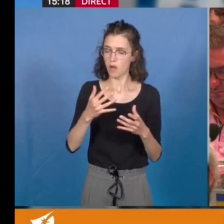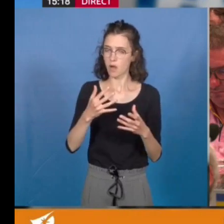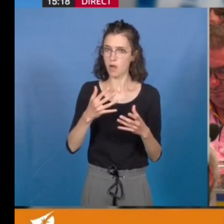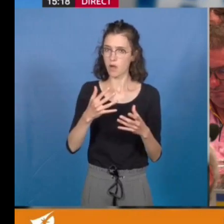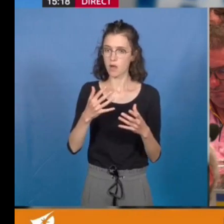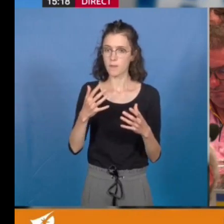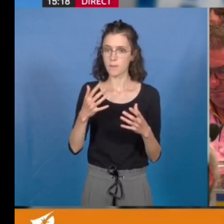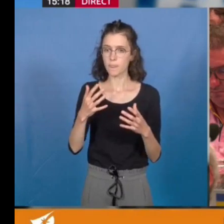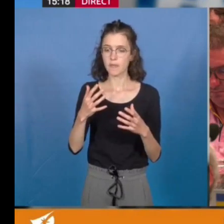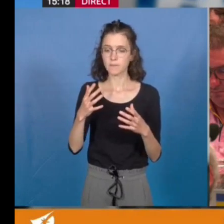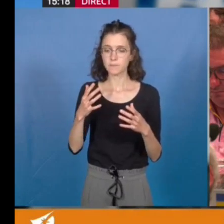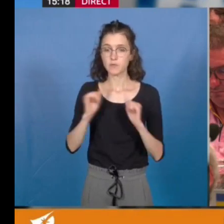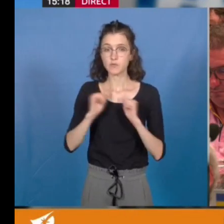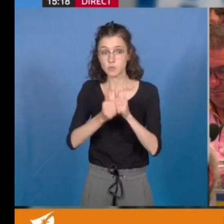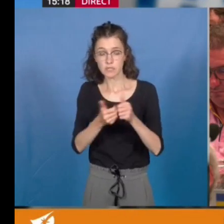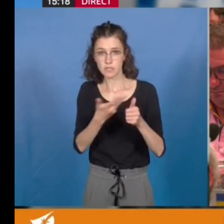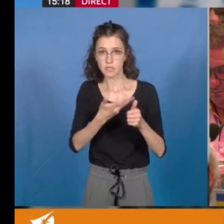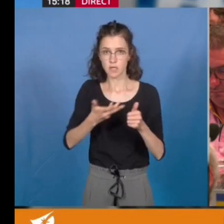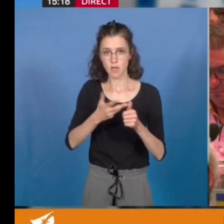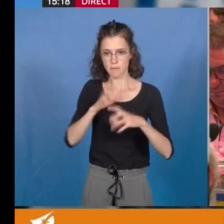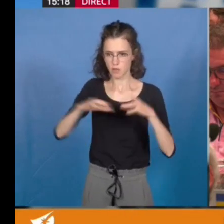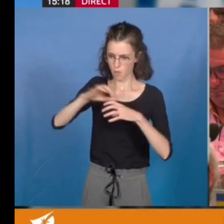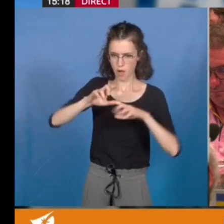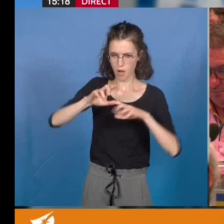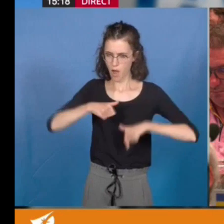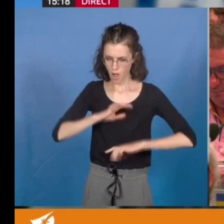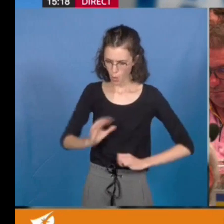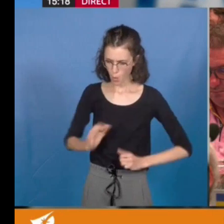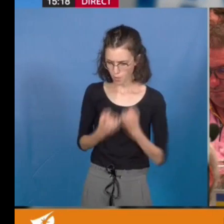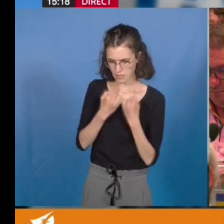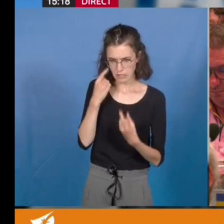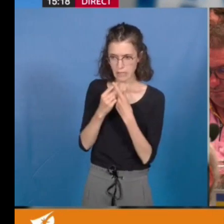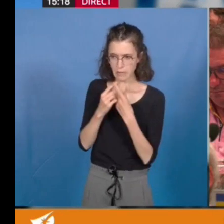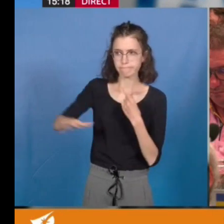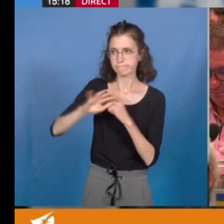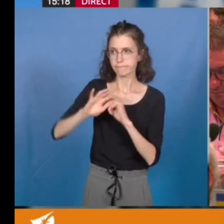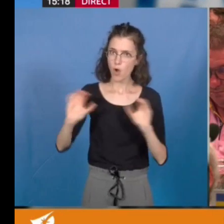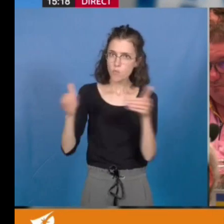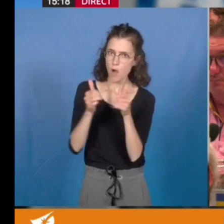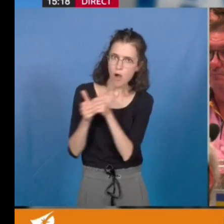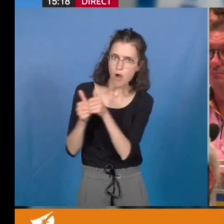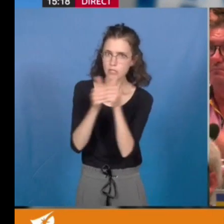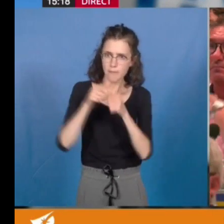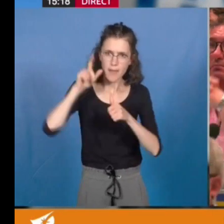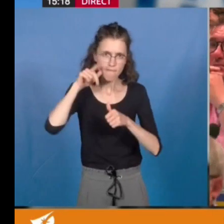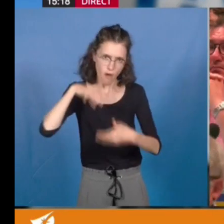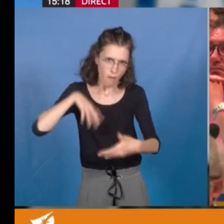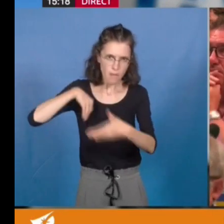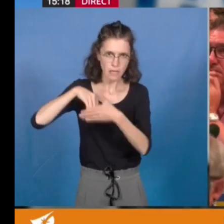cadre de ses compétences à l'effort collectif pour améliorer le cadre sanitaire de nos